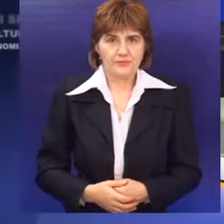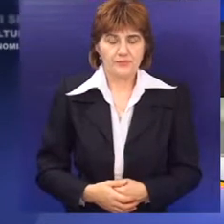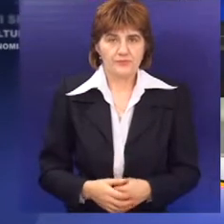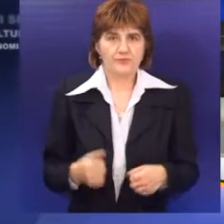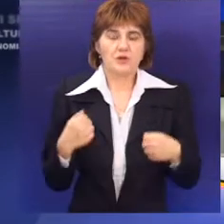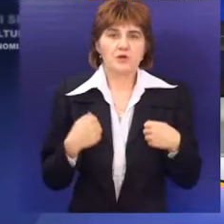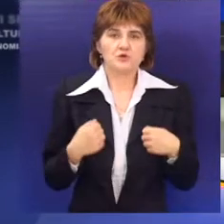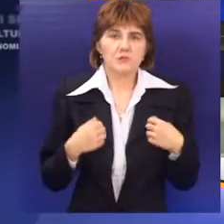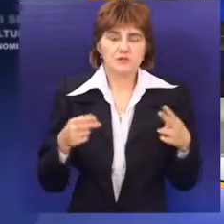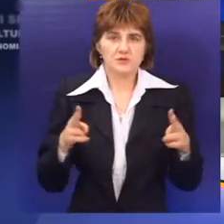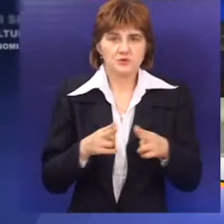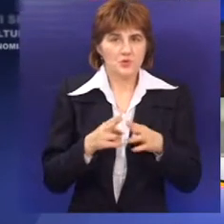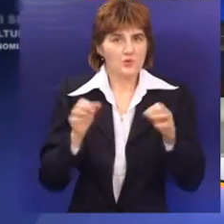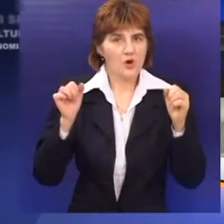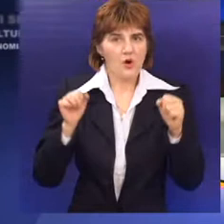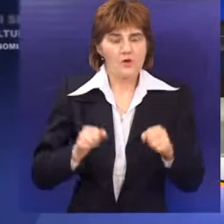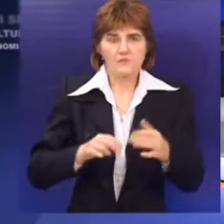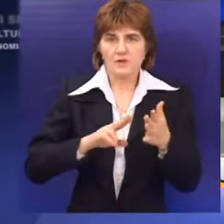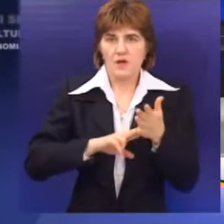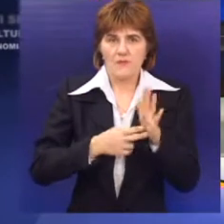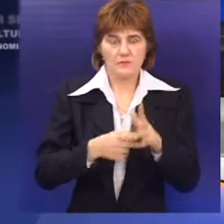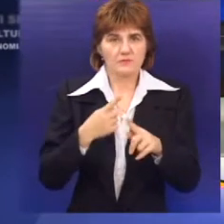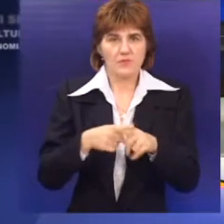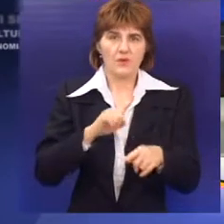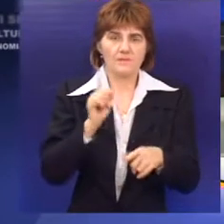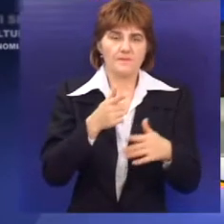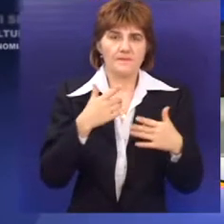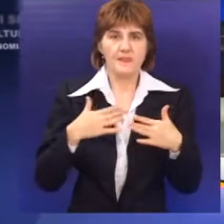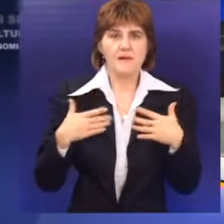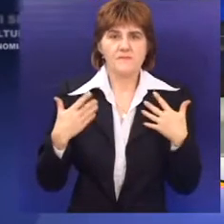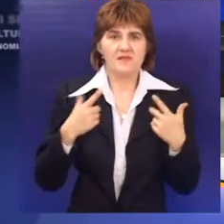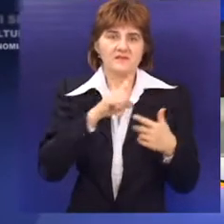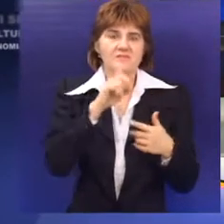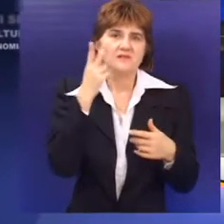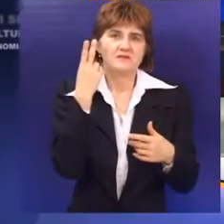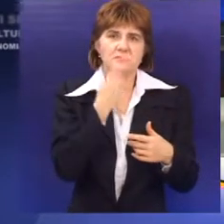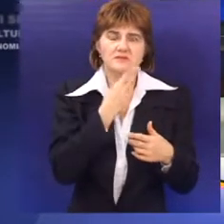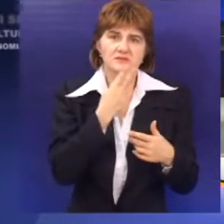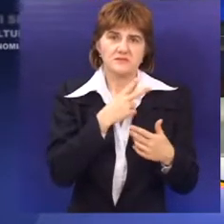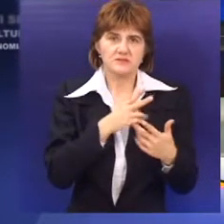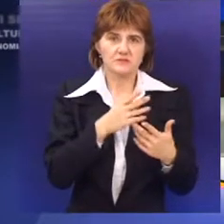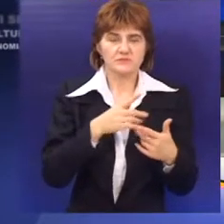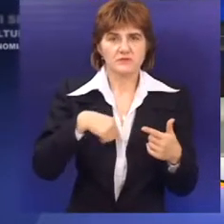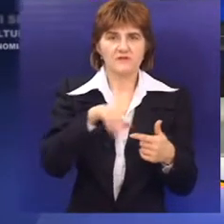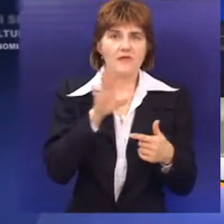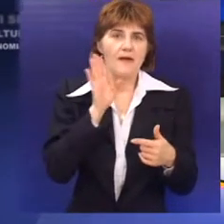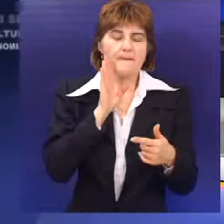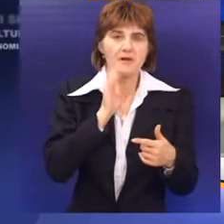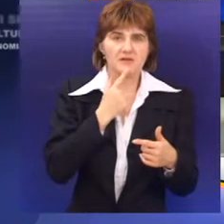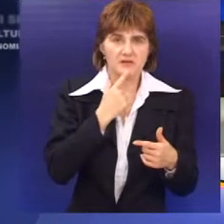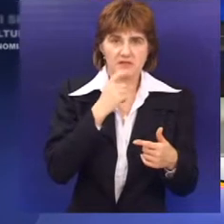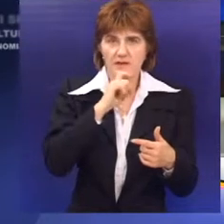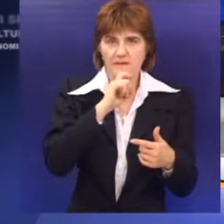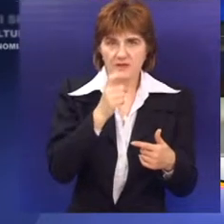Subotica se suočava sa ozbiljnim problemom jer se većina omladine međusobno ne razume. Veliki broj onih čije maternji jezik